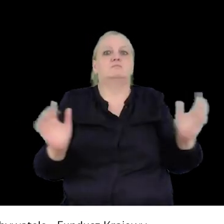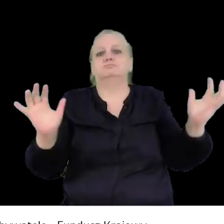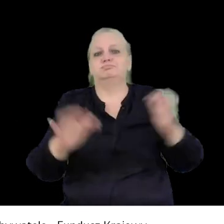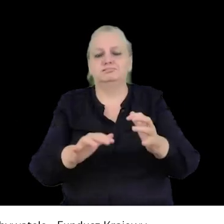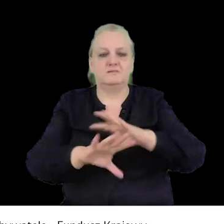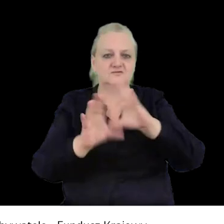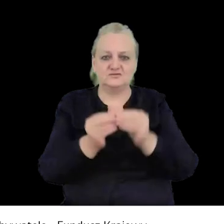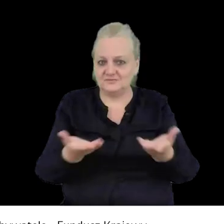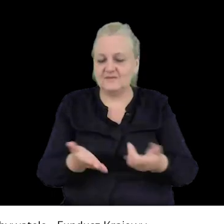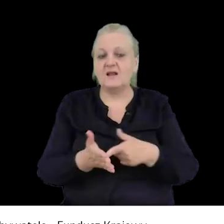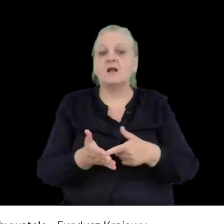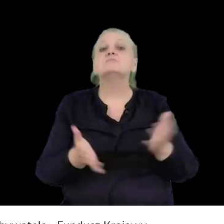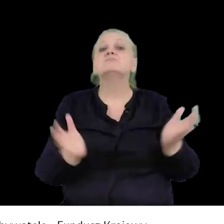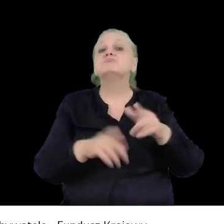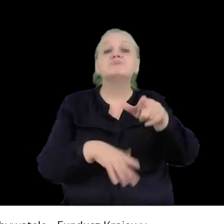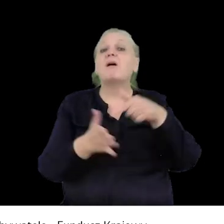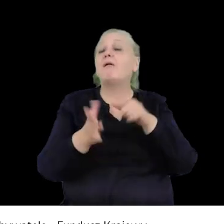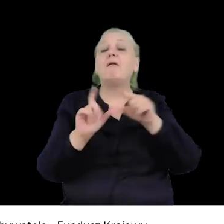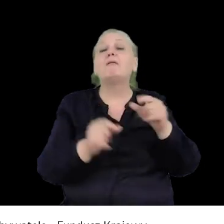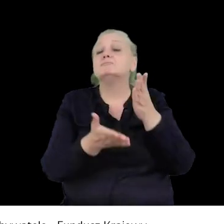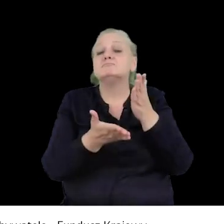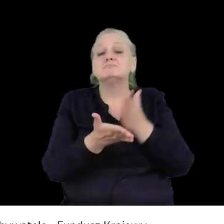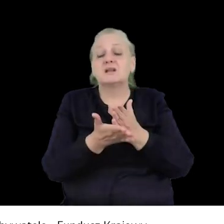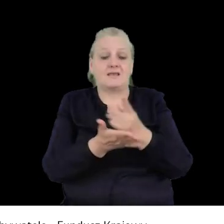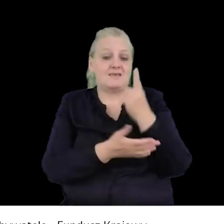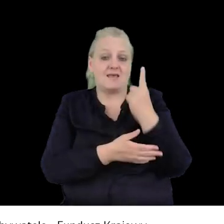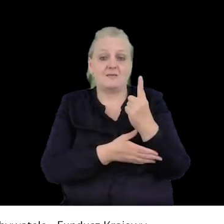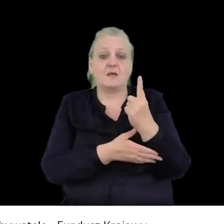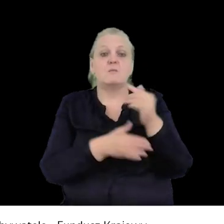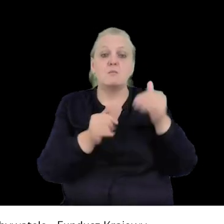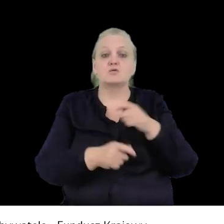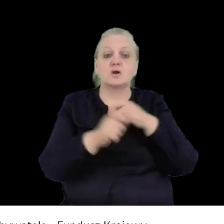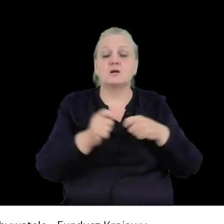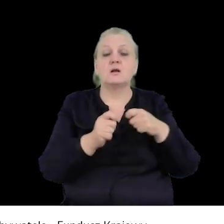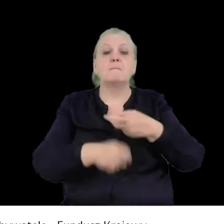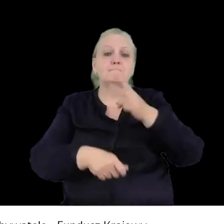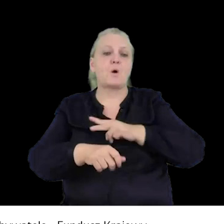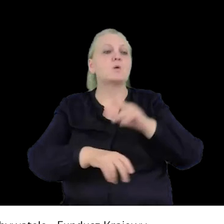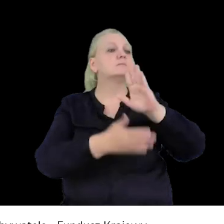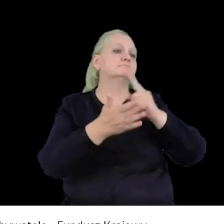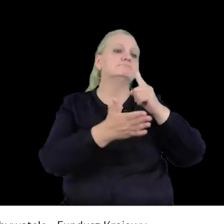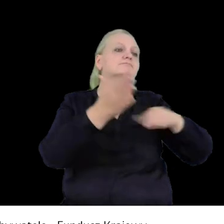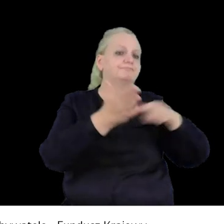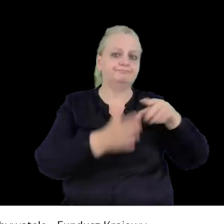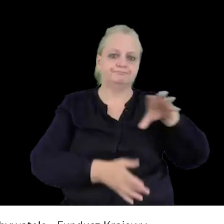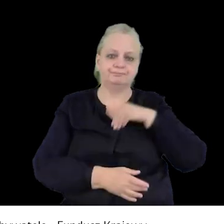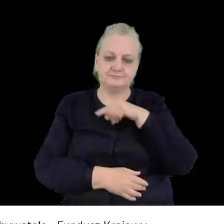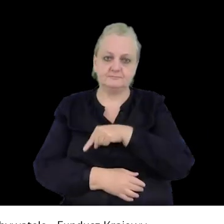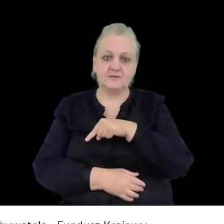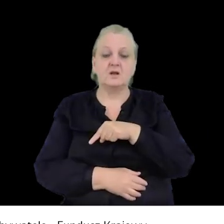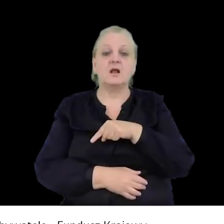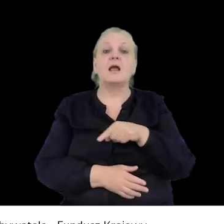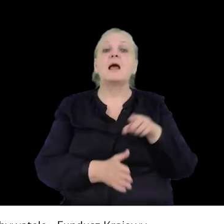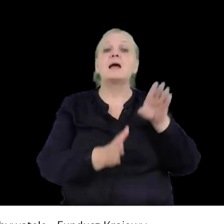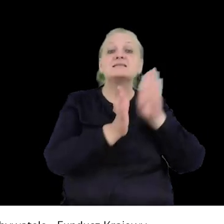I zgromadzenie spontaniczne to jest jedyne zgromadzenie, jakie może zostać rozwiązane przez funkcjonariusza policji. Bo w przypadku zgromadzenia